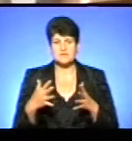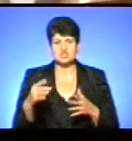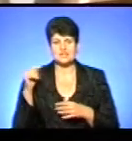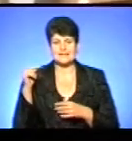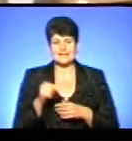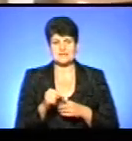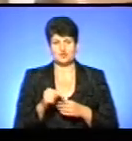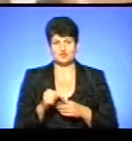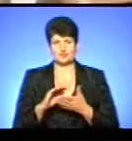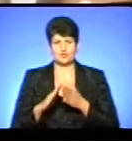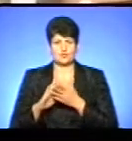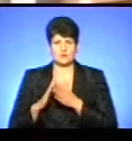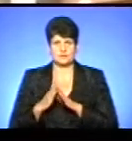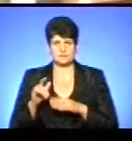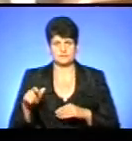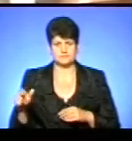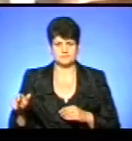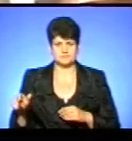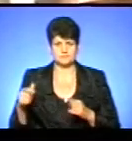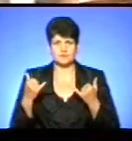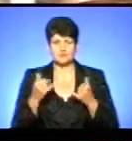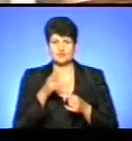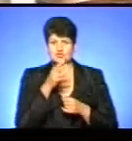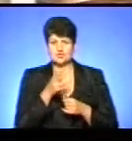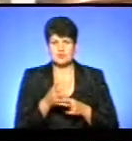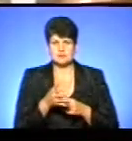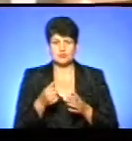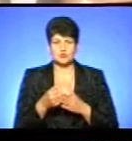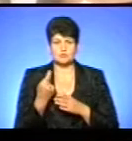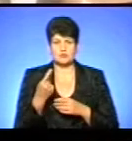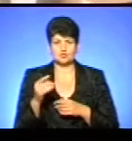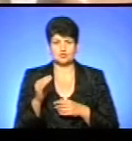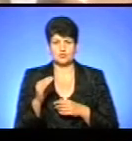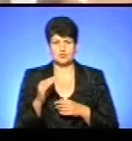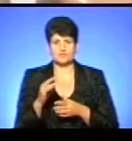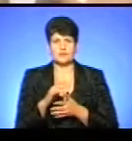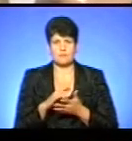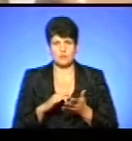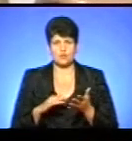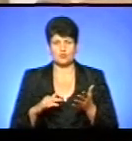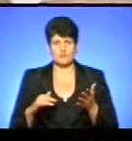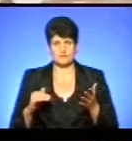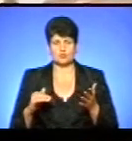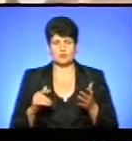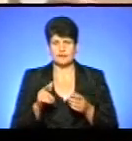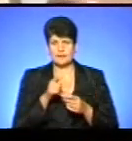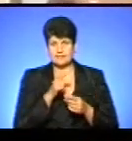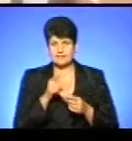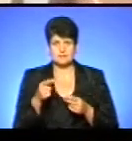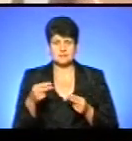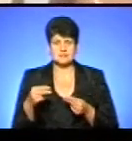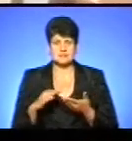декларацій із пацієнтами. На сьогоднішній час, до 1 жовтня, продовжено термін укладання